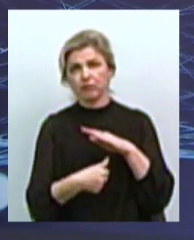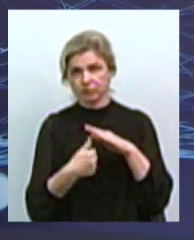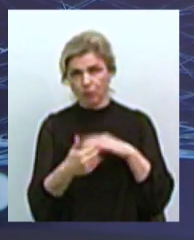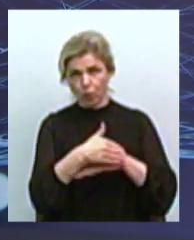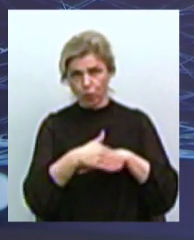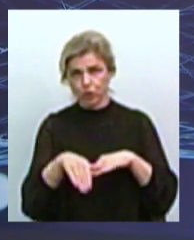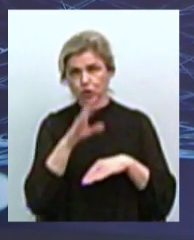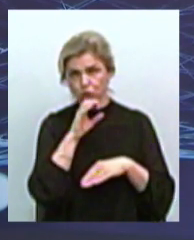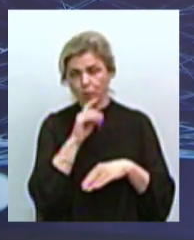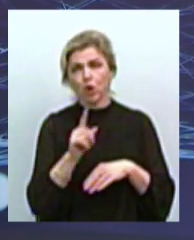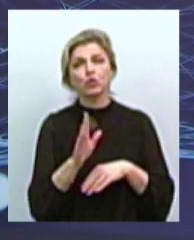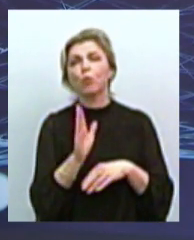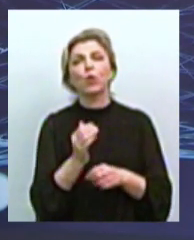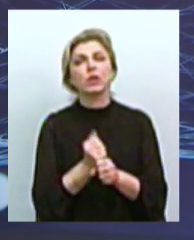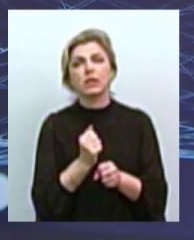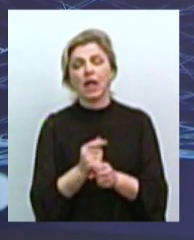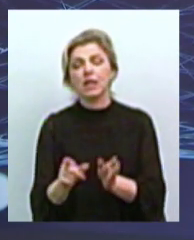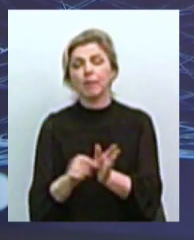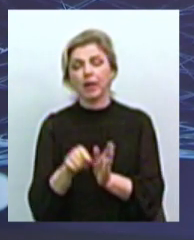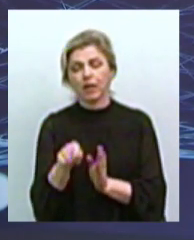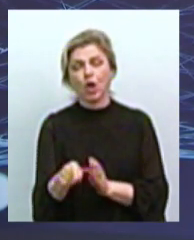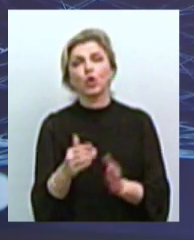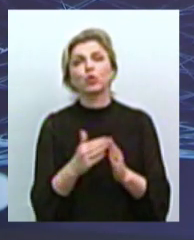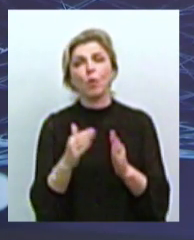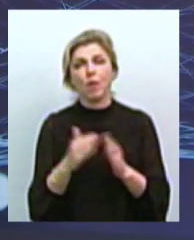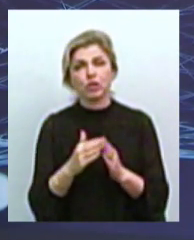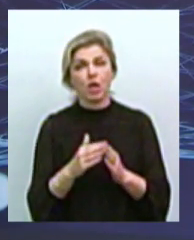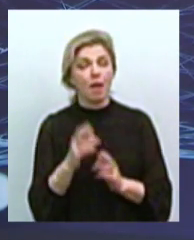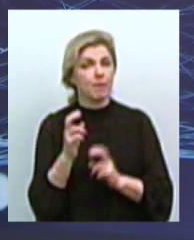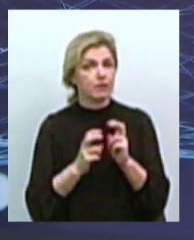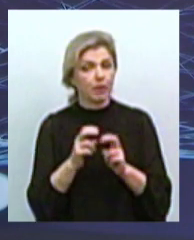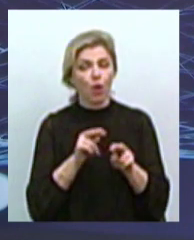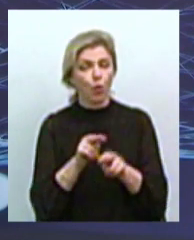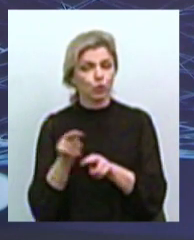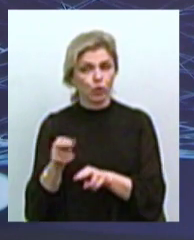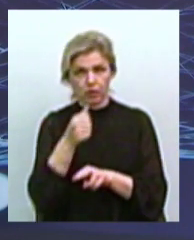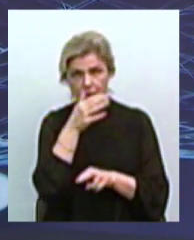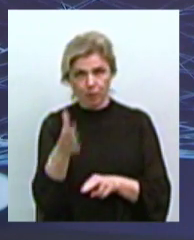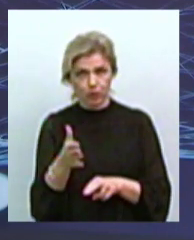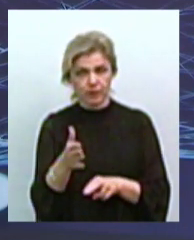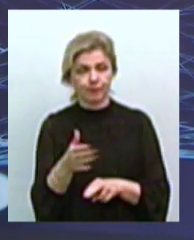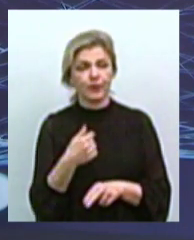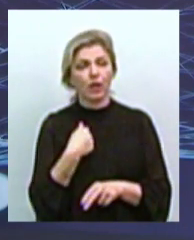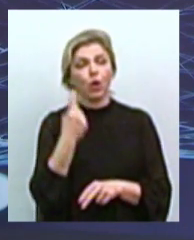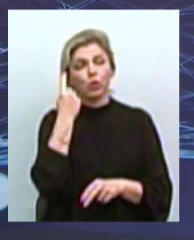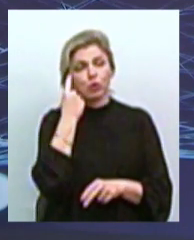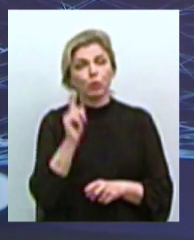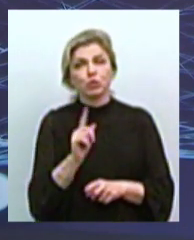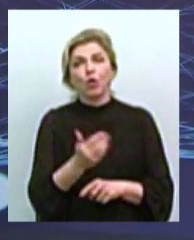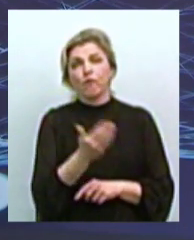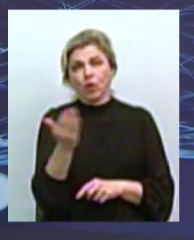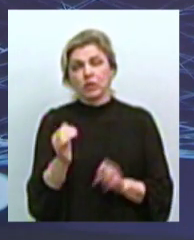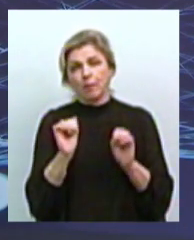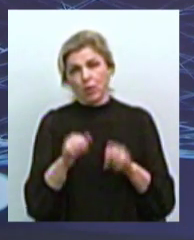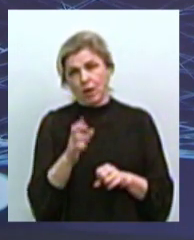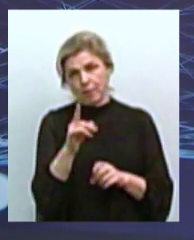при цьому зробимо з домашніми? Адже їх контролювати комунальне підприємство ніяк не зможе, тобто це нагнітання. Мені здається, що вони б могли тоді